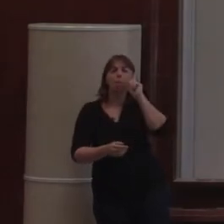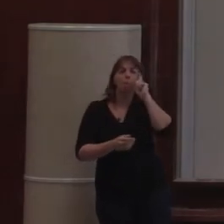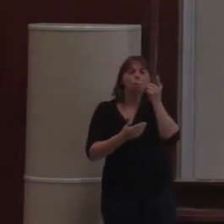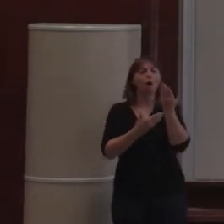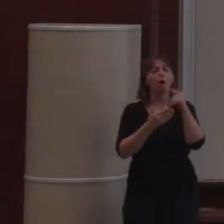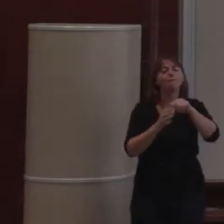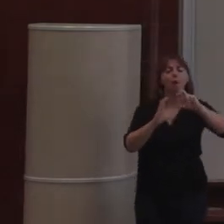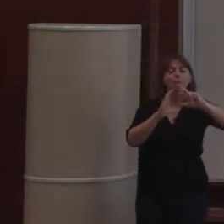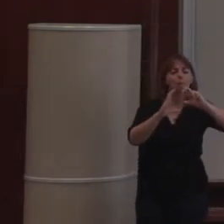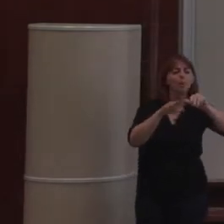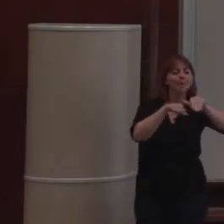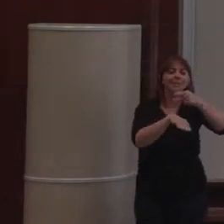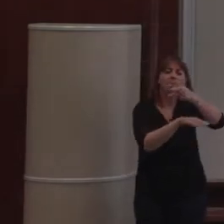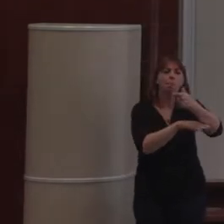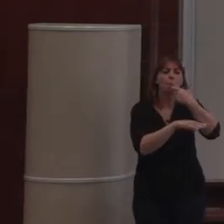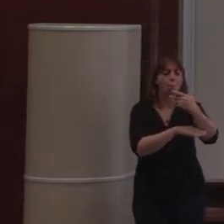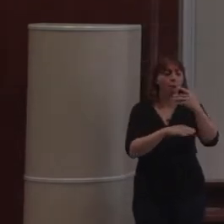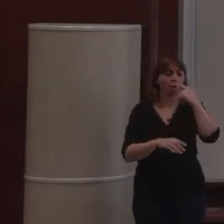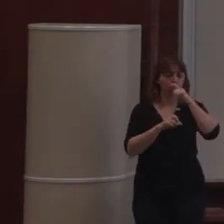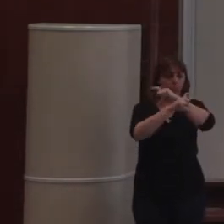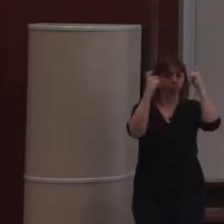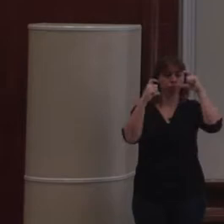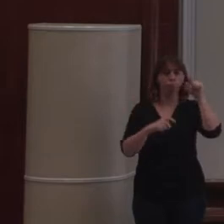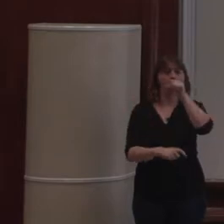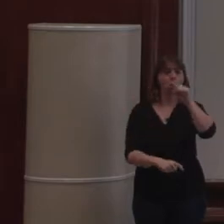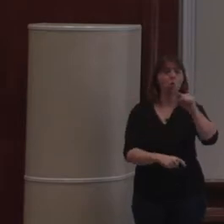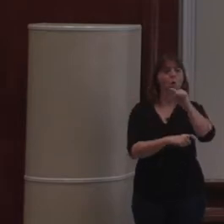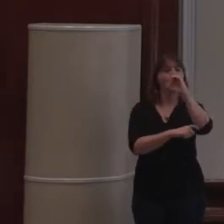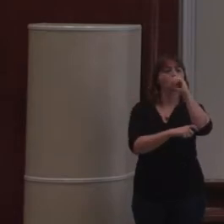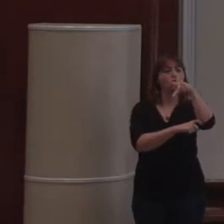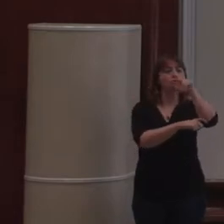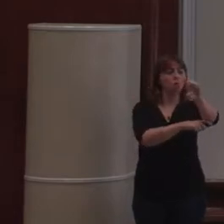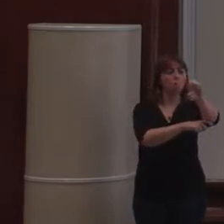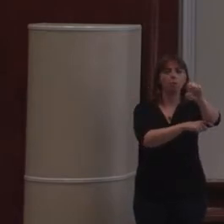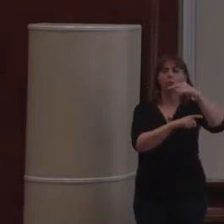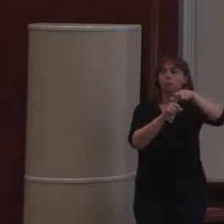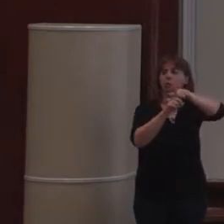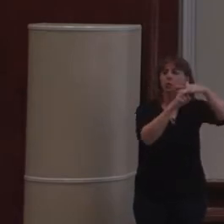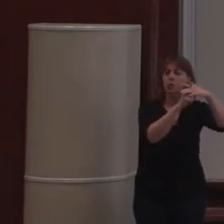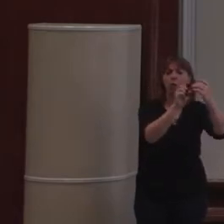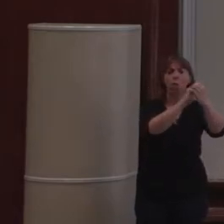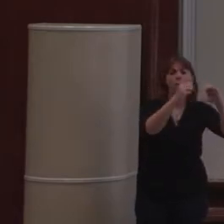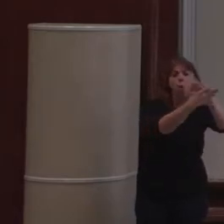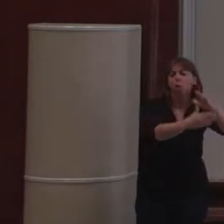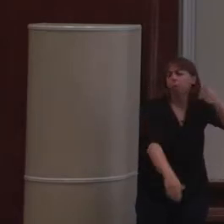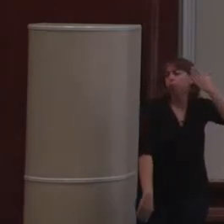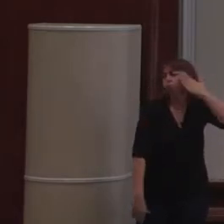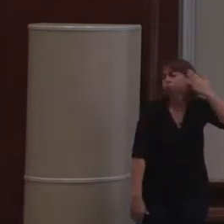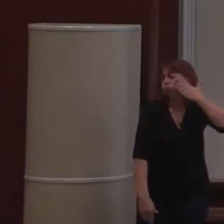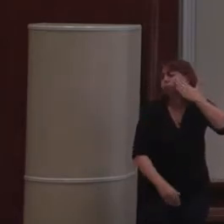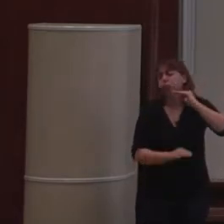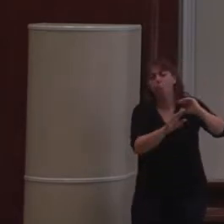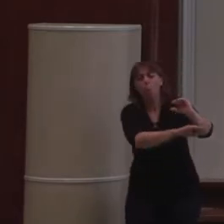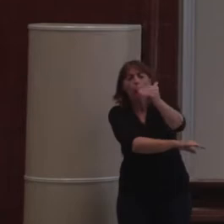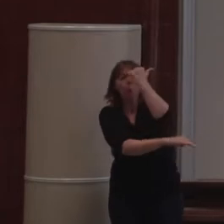'appelle ZOP. Et c'était un serveur web qui était très, très largement utilisé, très connu, avec